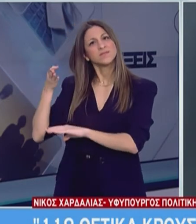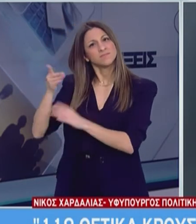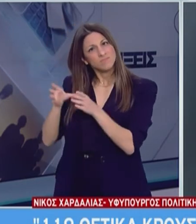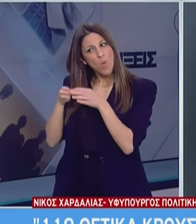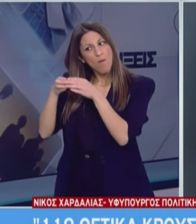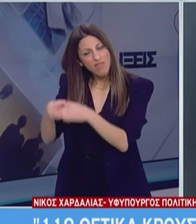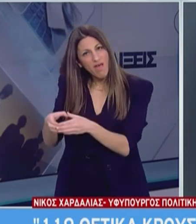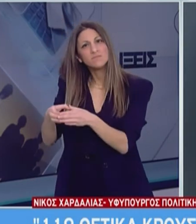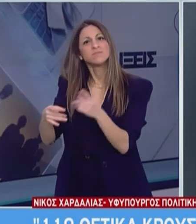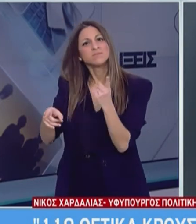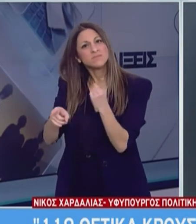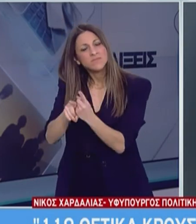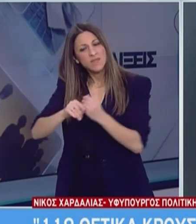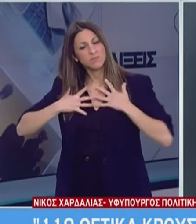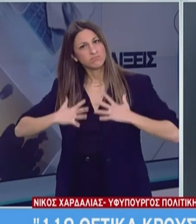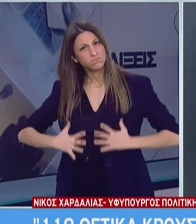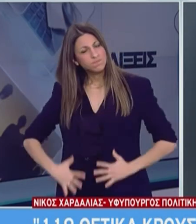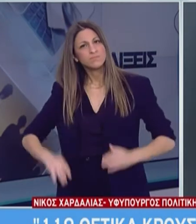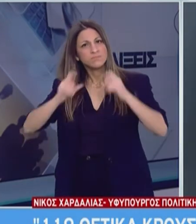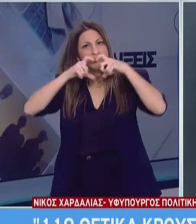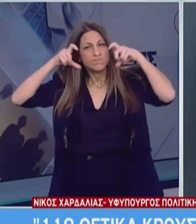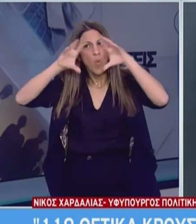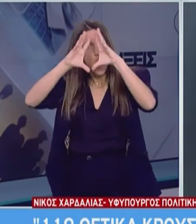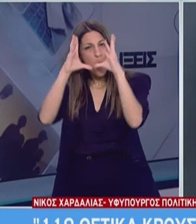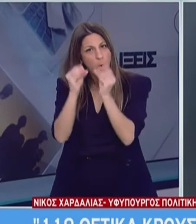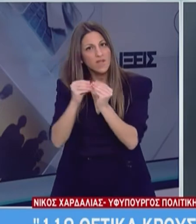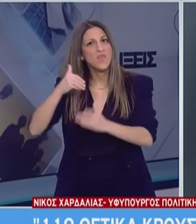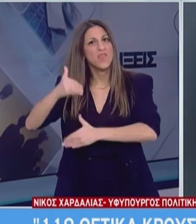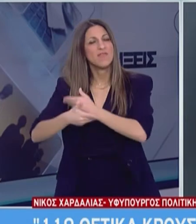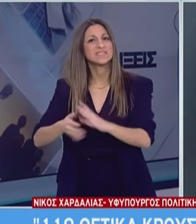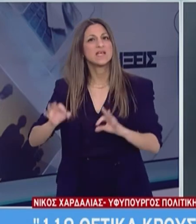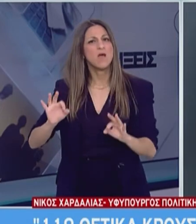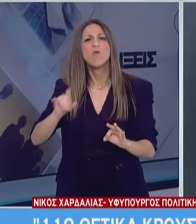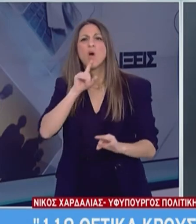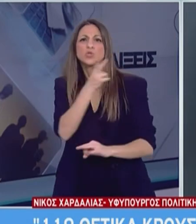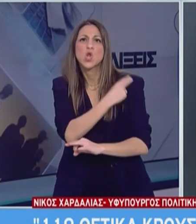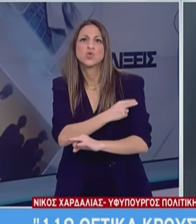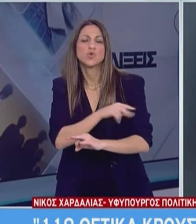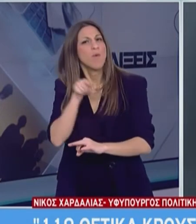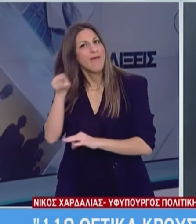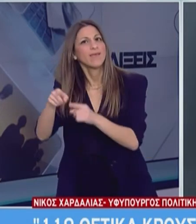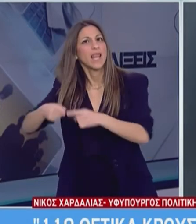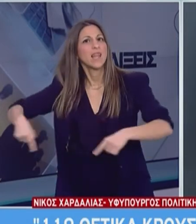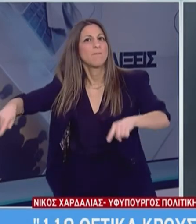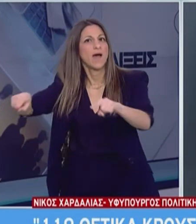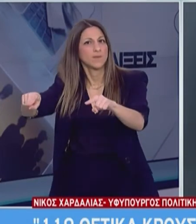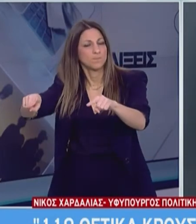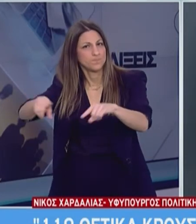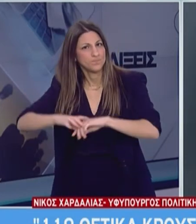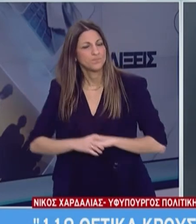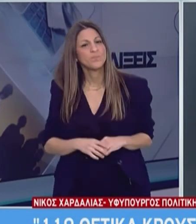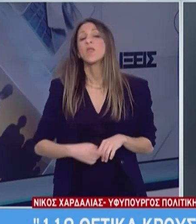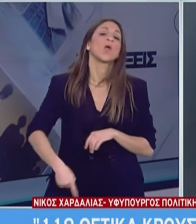πλοίο να αφορούν την ειδική ενδυμασία και να πραγματοποιούνται όλες τις σχετικές διαδικασίες προετοιμασίας. Πρέπει να τονιστεί ότι